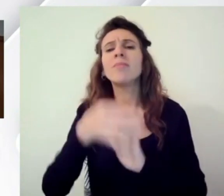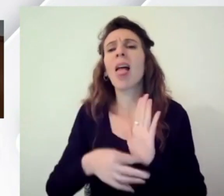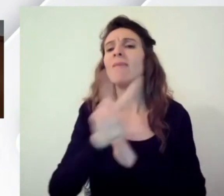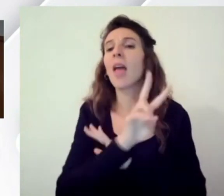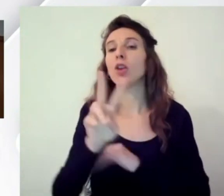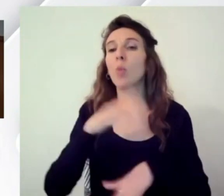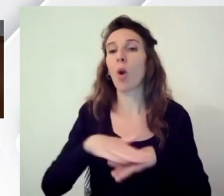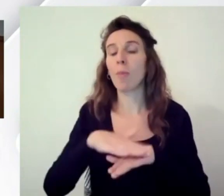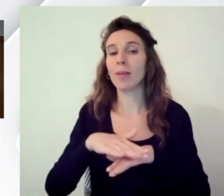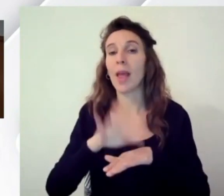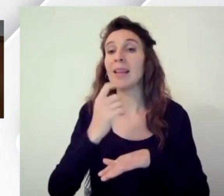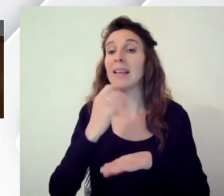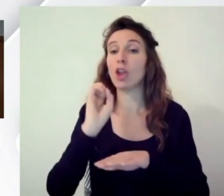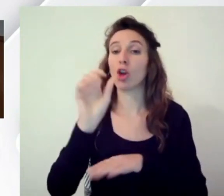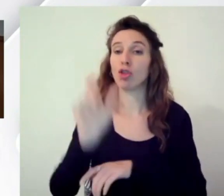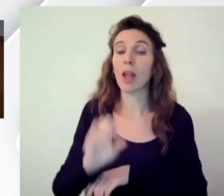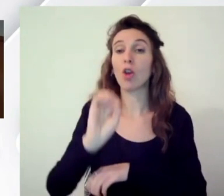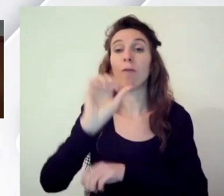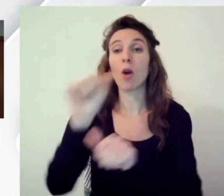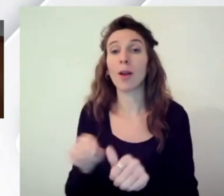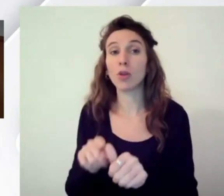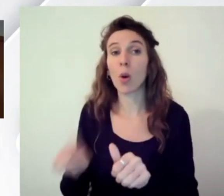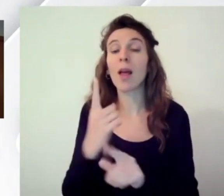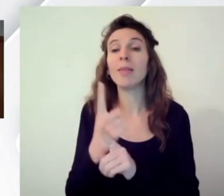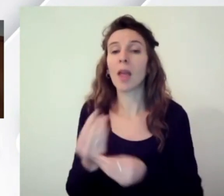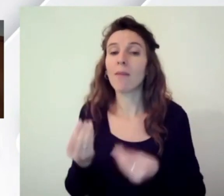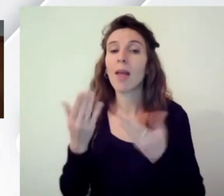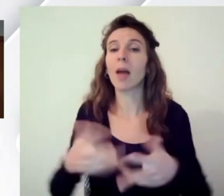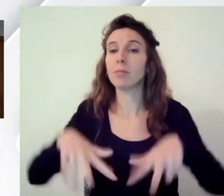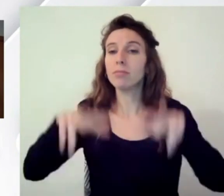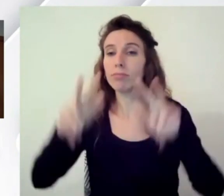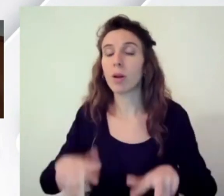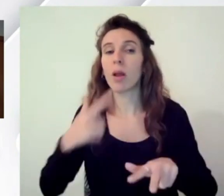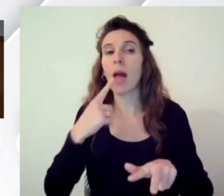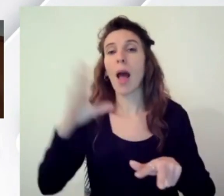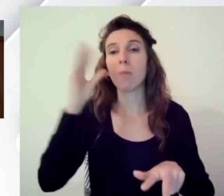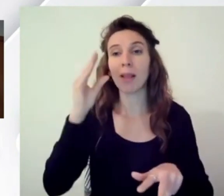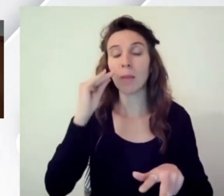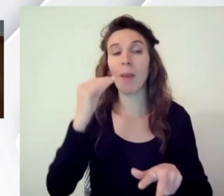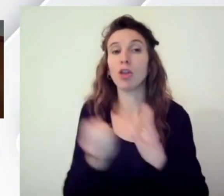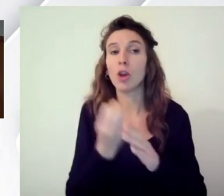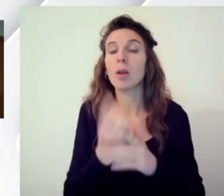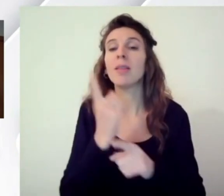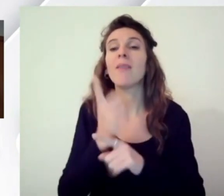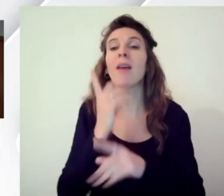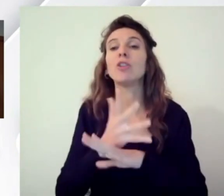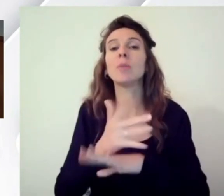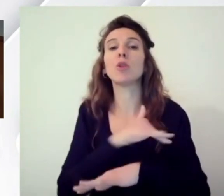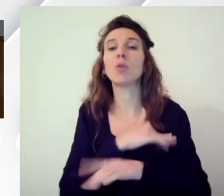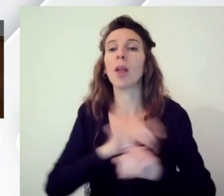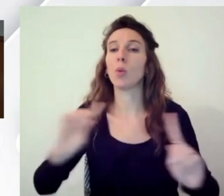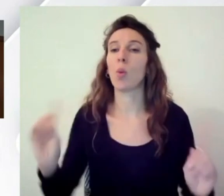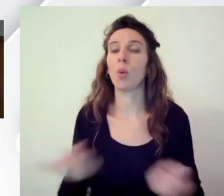che i docenti e i formatori assicurino che le risorse e le attività di apprendimento proposte siano accessibili a tutti gli studenti